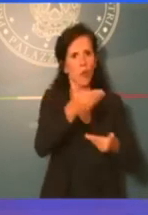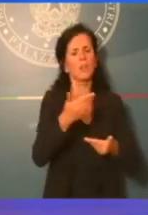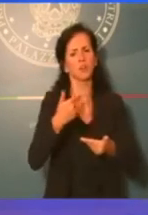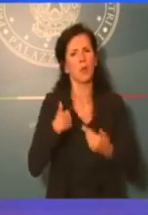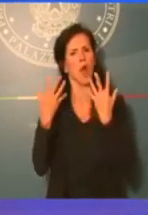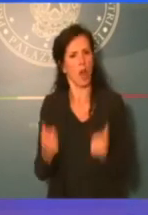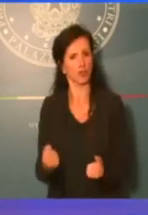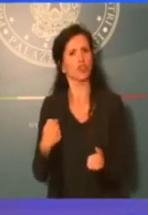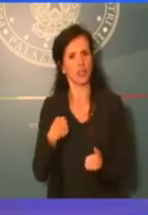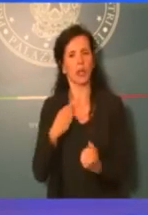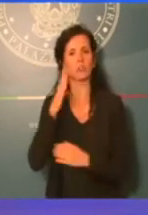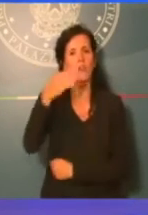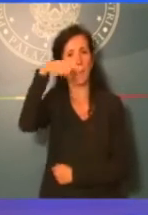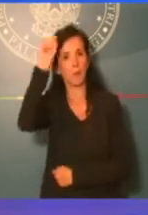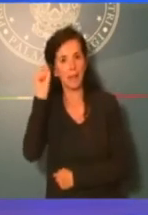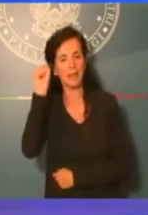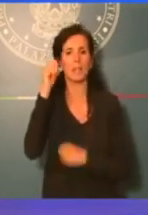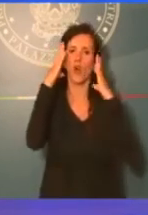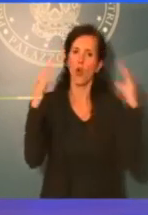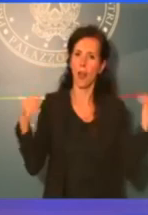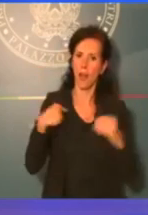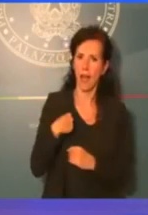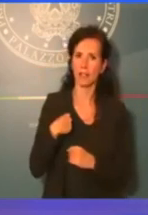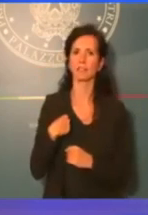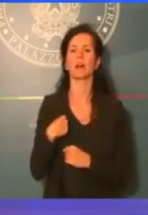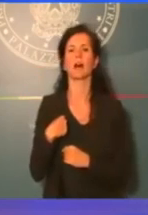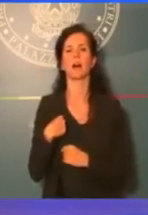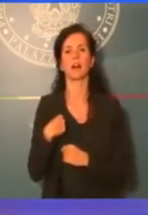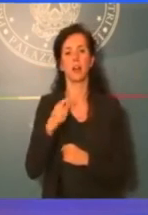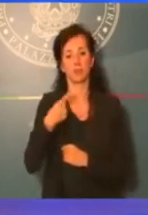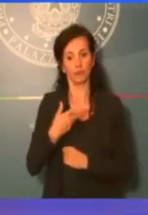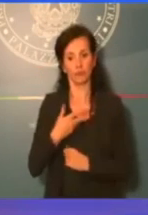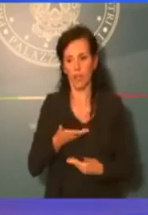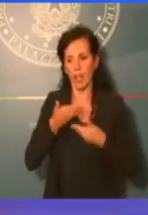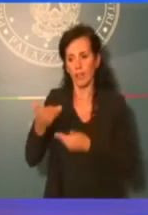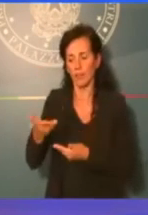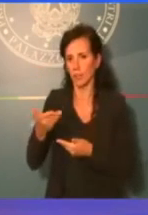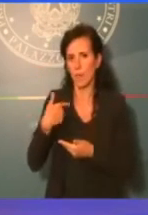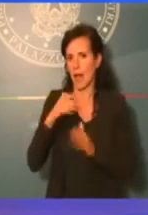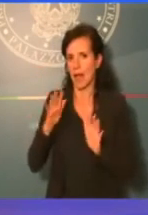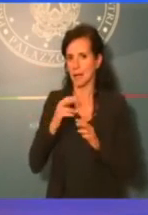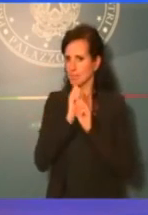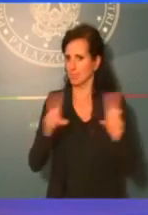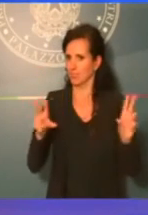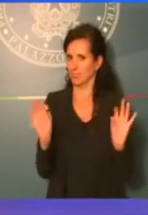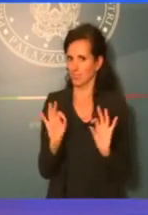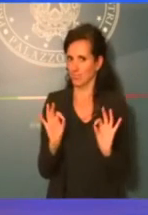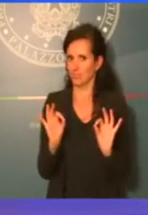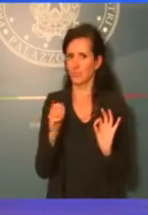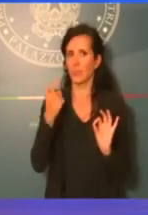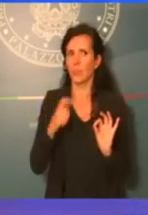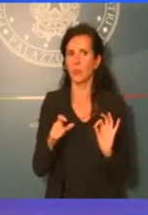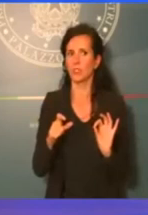sarò anche a Berlino, poi sarò anche in Olanda e poi c'è anche un altro invito che non ufficializzo perché credo che ancora a livello